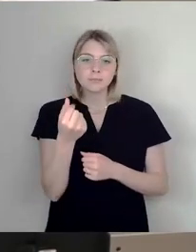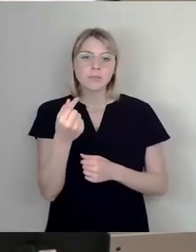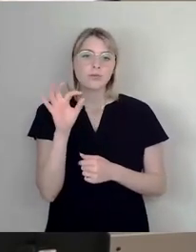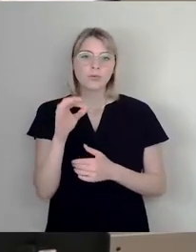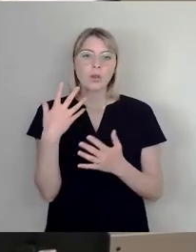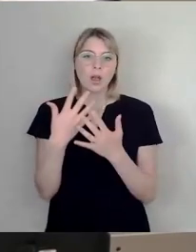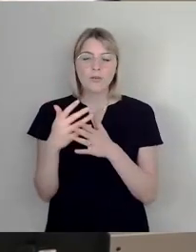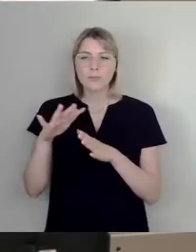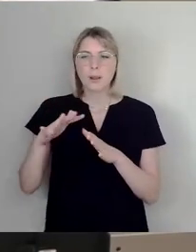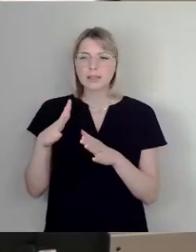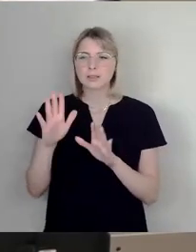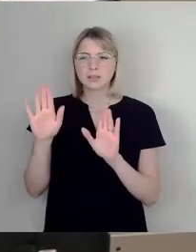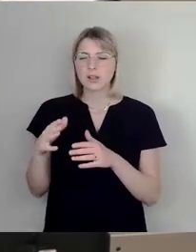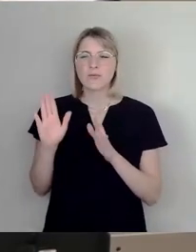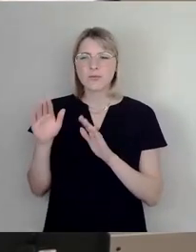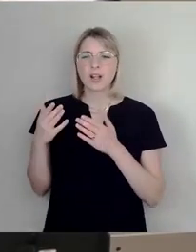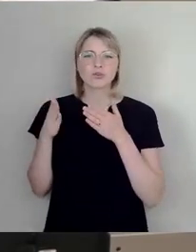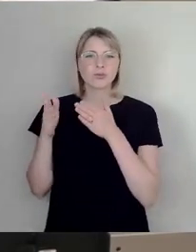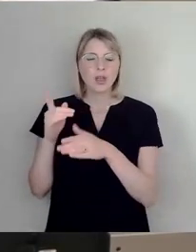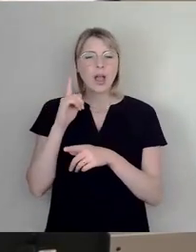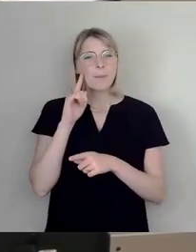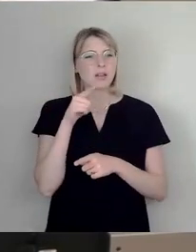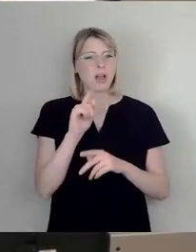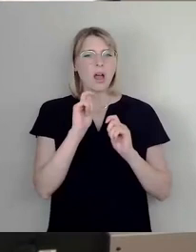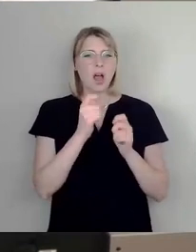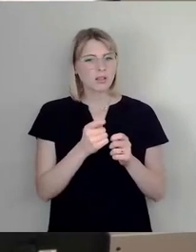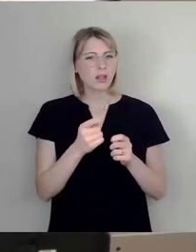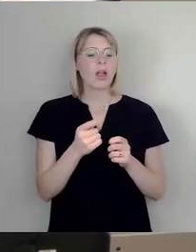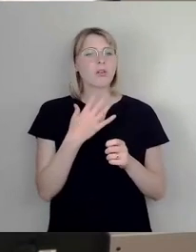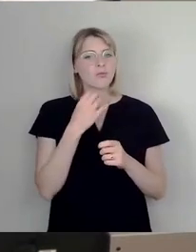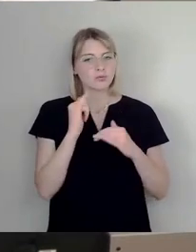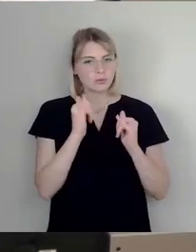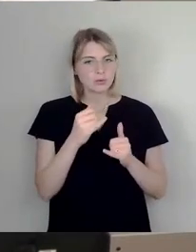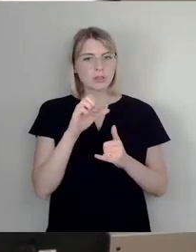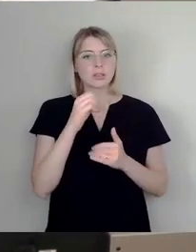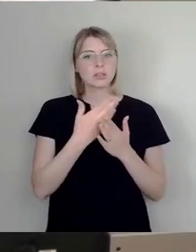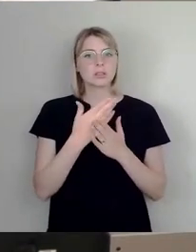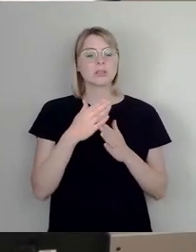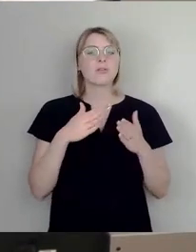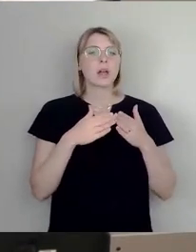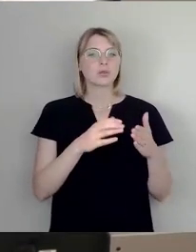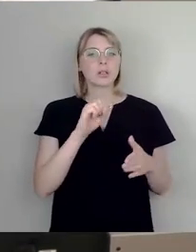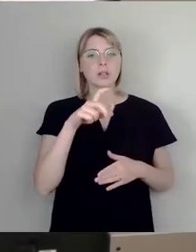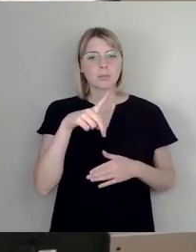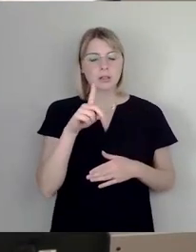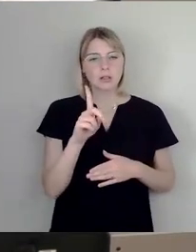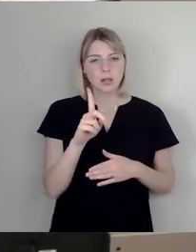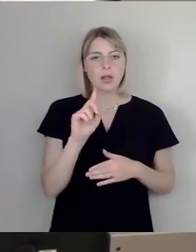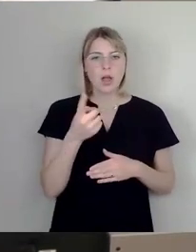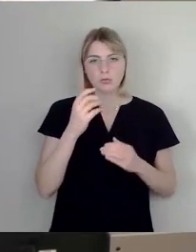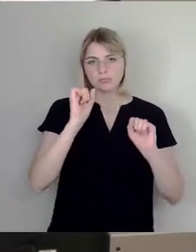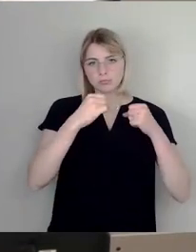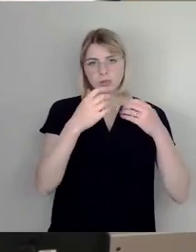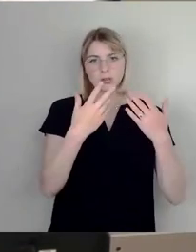den falschen Weg. Deswegen begrüße ich den Antrag sehr. Deswegen wird die SPD-Fraktion diesem Antrag auch zustimmen. Gestatten Sie mir, da das jetzt tatsächlich auch